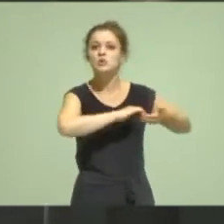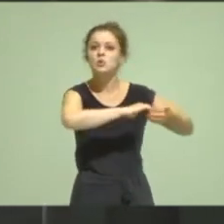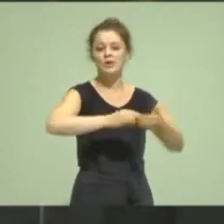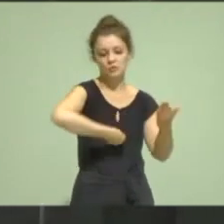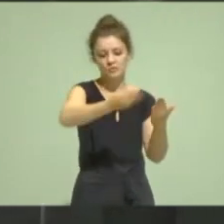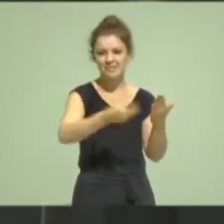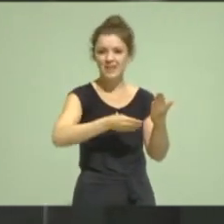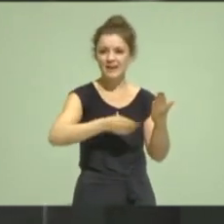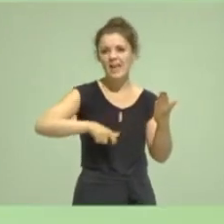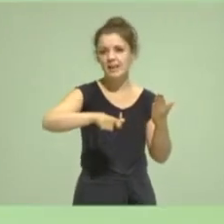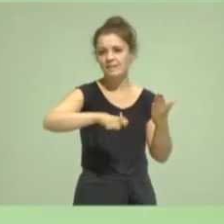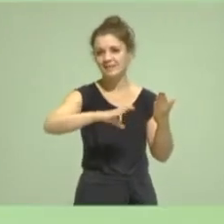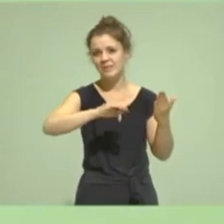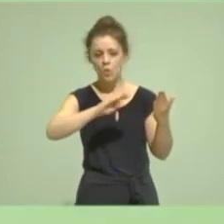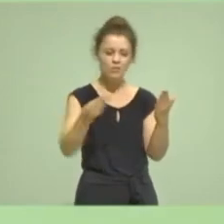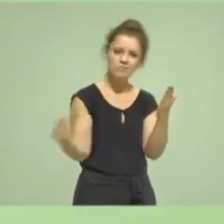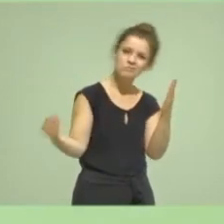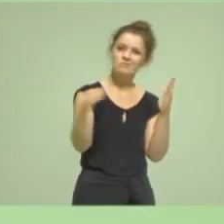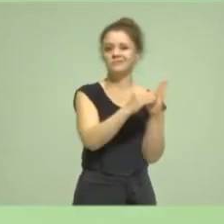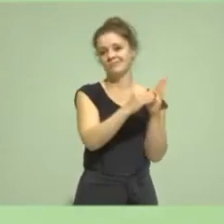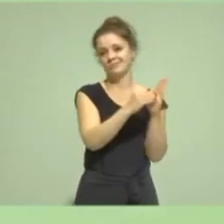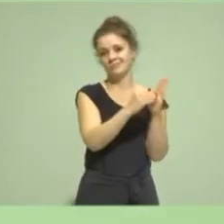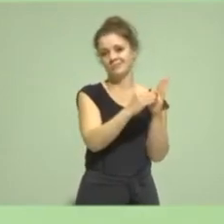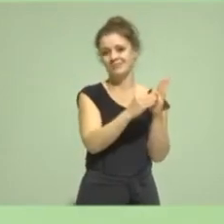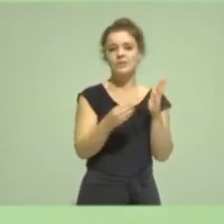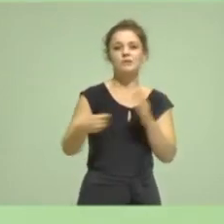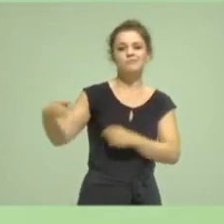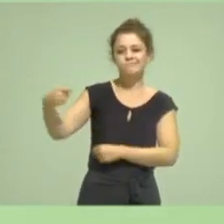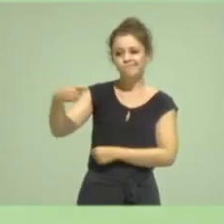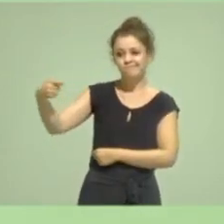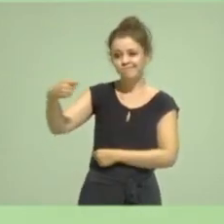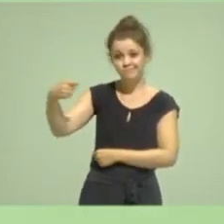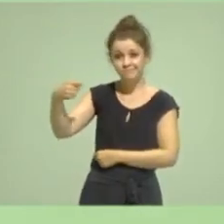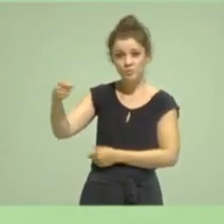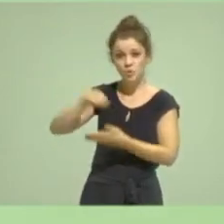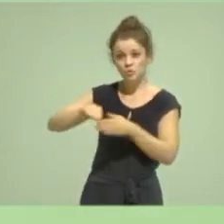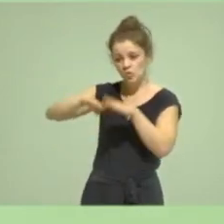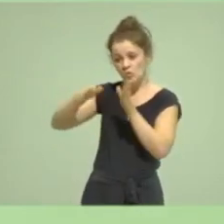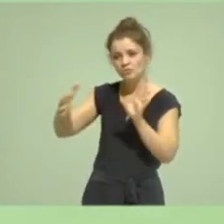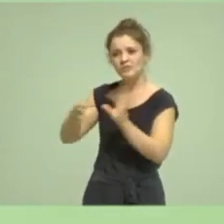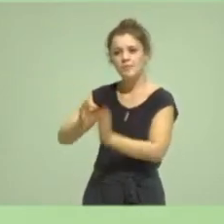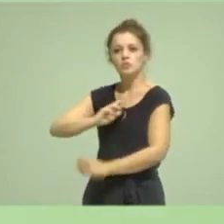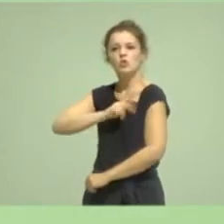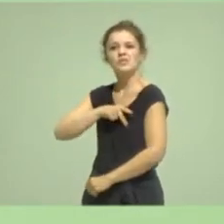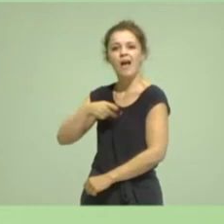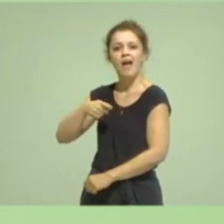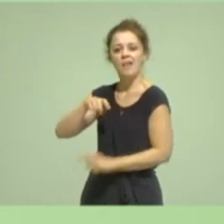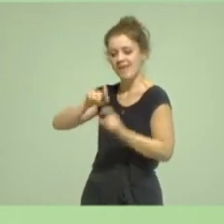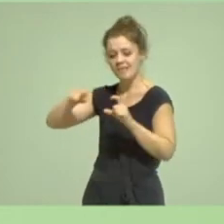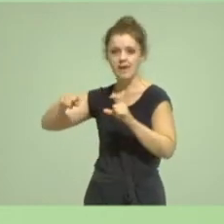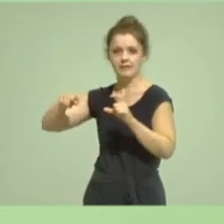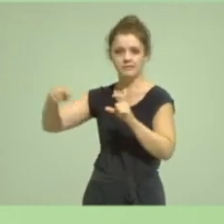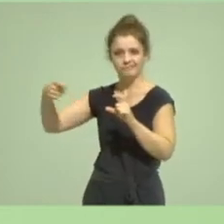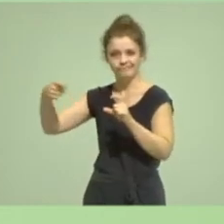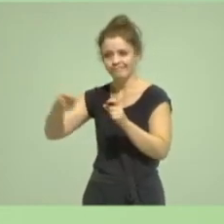verankert haben, dass die zusätzlichen Mittel eben schulscharf und nach einem Sozialindex verteilt werden, dass Ungleiches